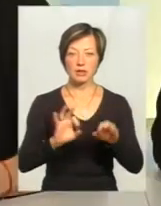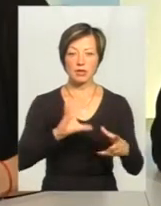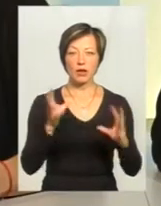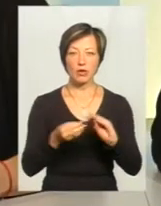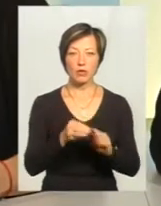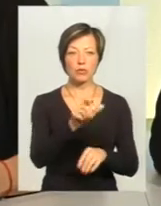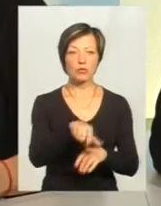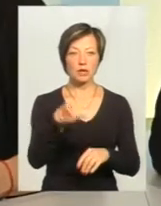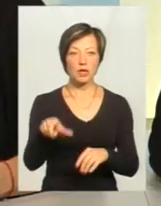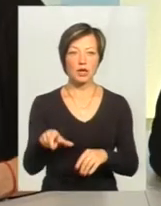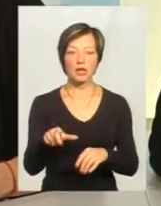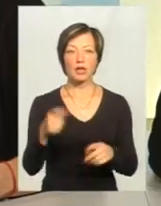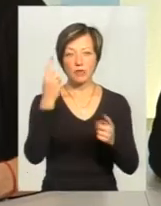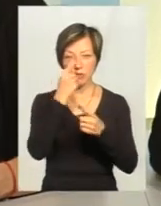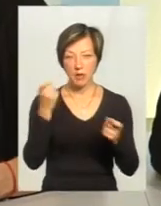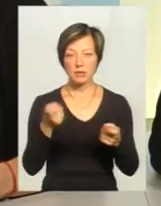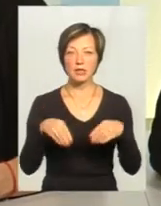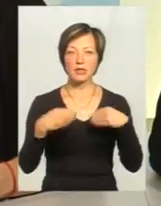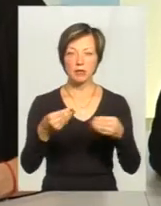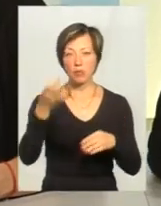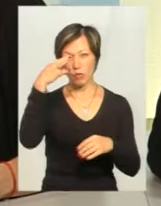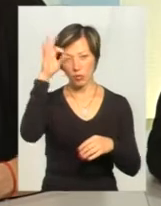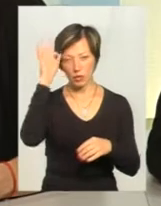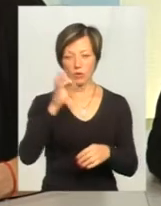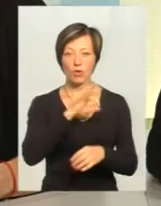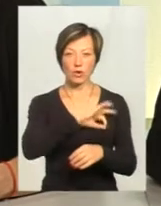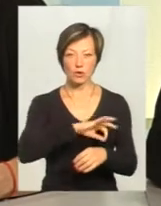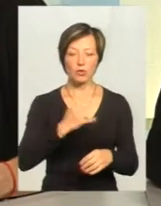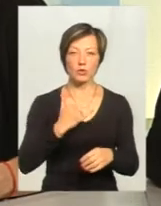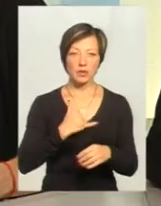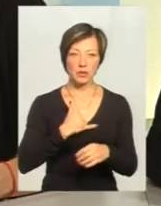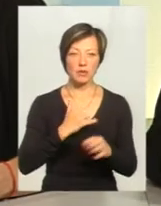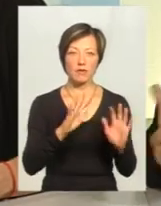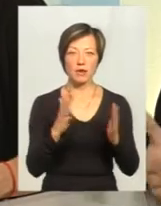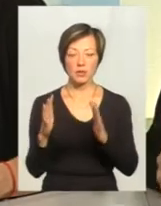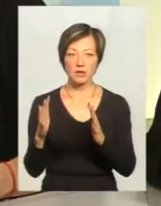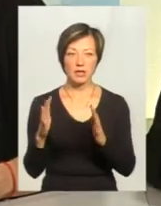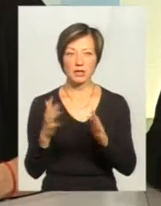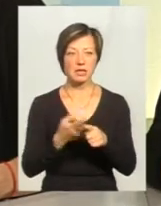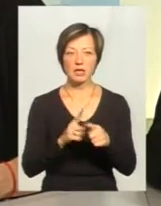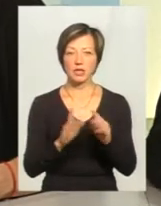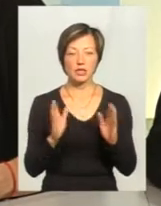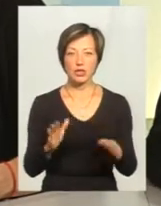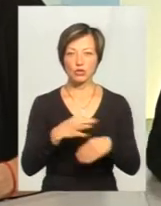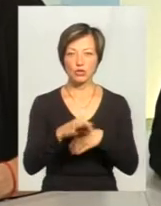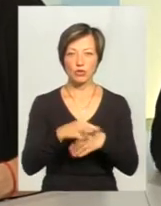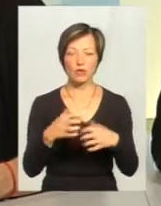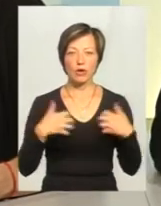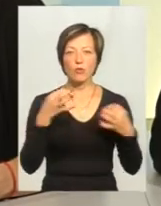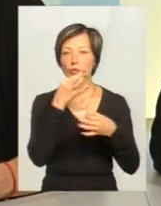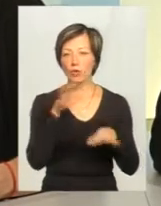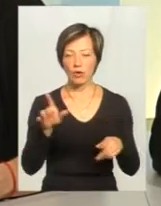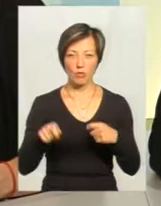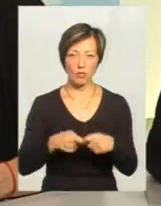наших глядачів, що та інформація, яка надається поліції, вона є корисною. У нас випадки, це не лише стосується жорстокого світворіння, а будь-якого